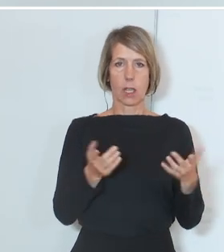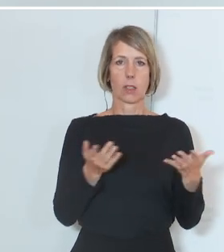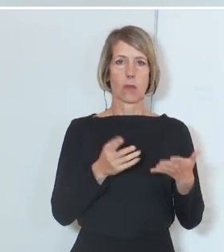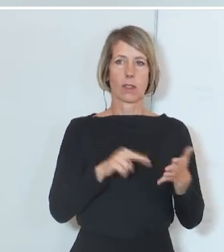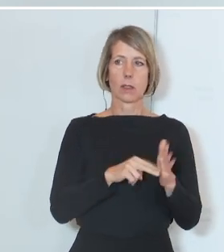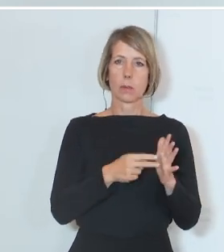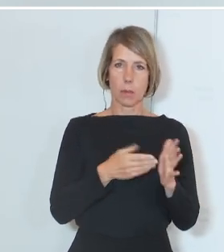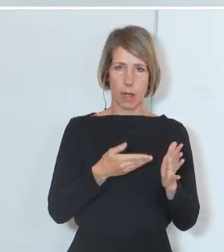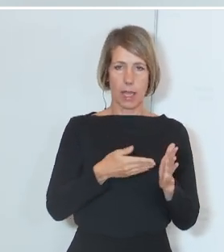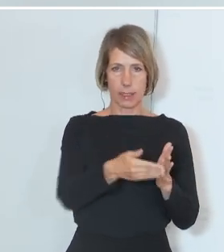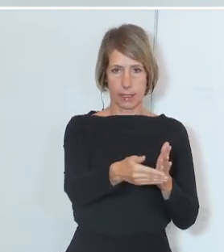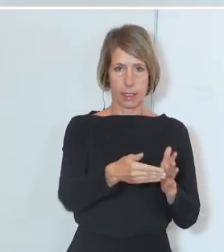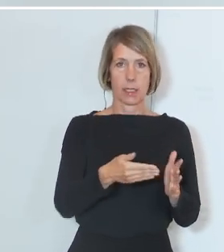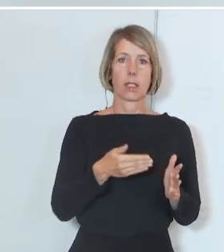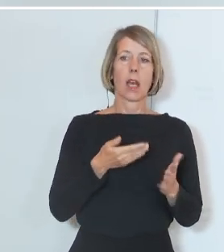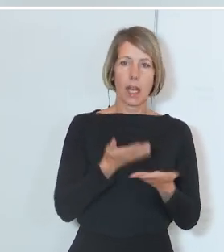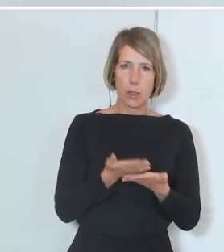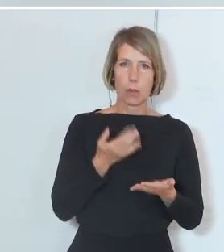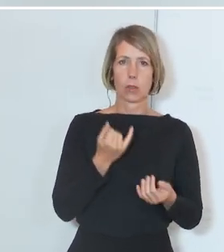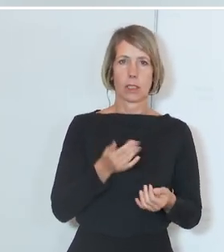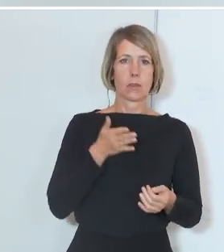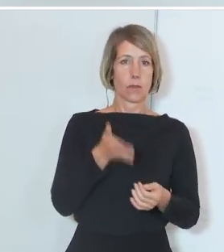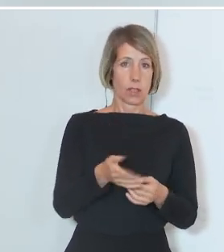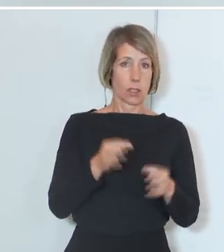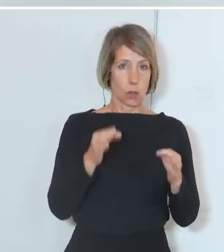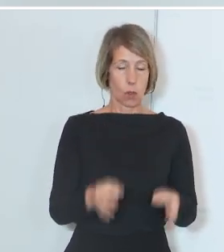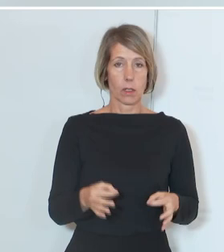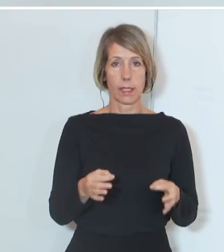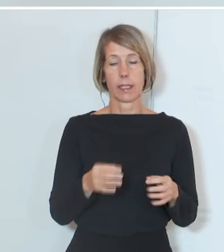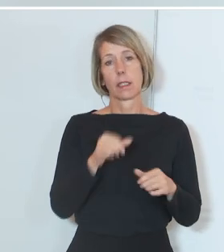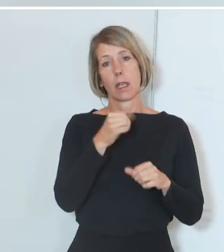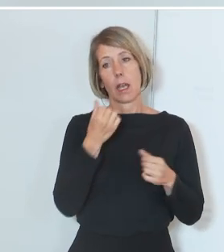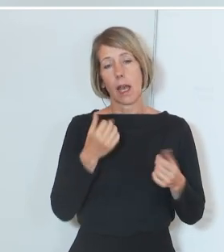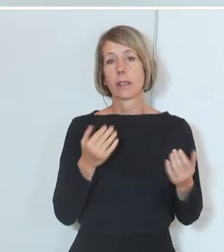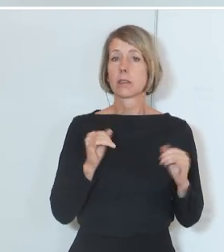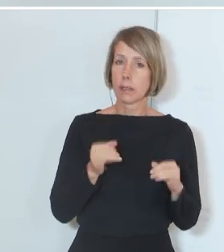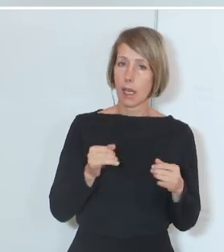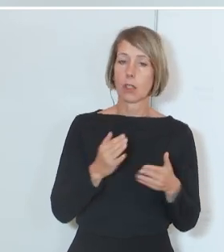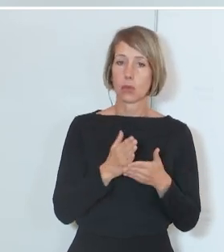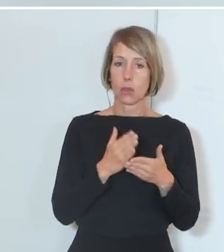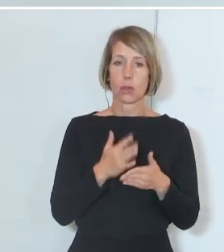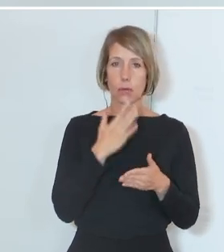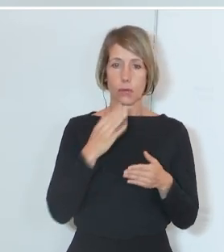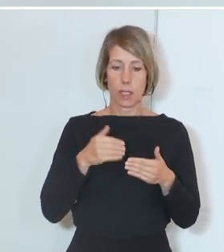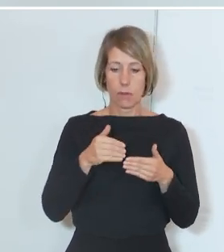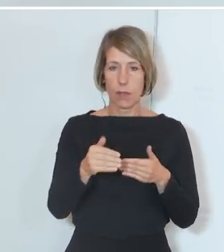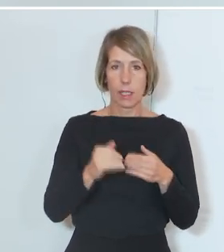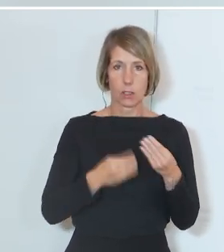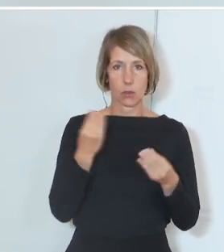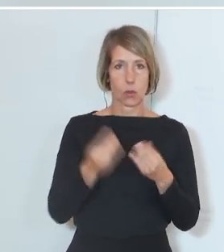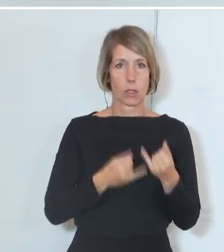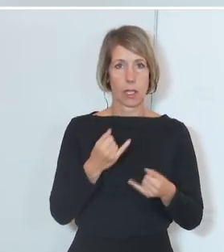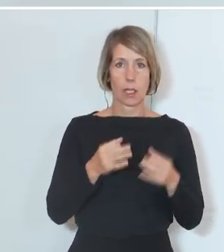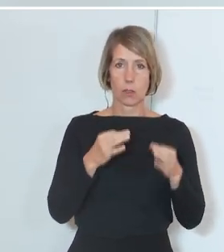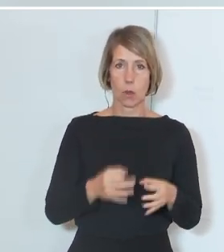waren, die jetzt angeboten werden für Lehrerinnen und Lehrer. Das heißt, es wird bereits in diesem Schuljahr ganz konkret